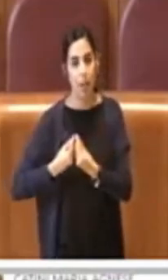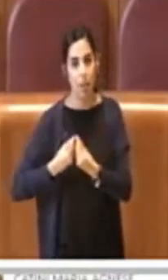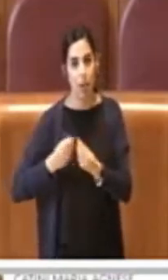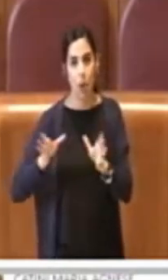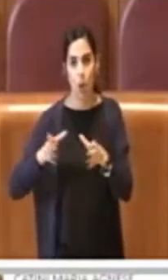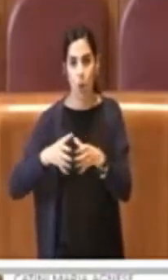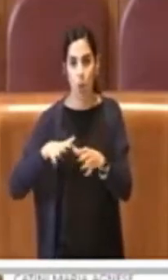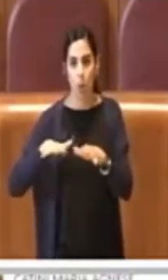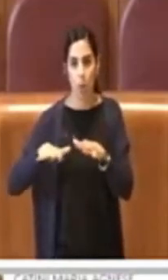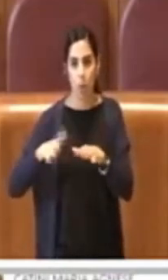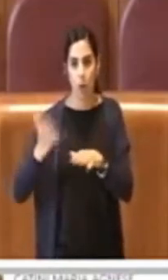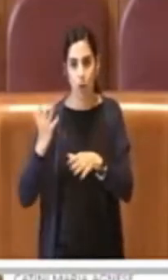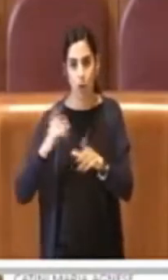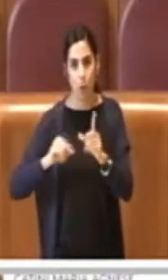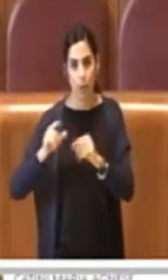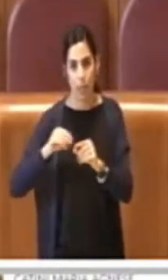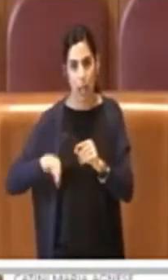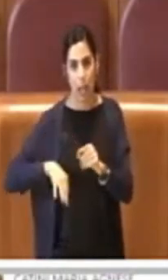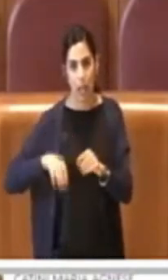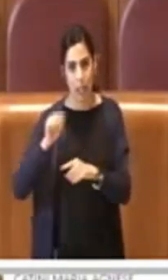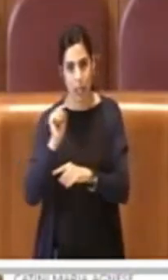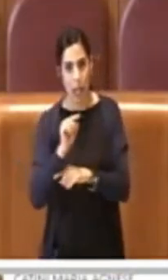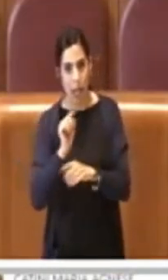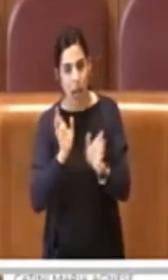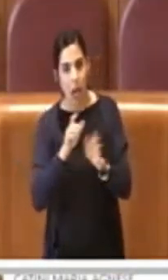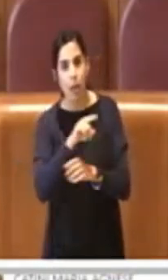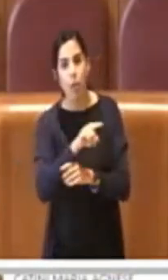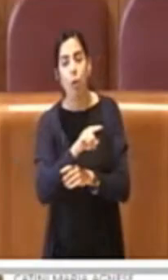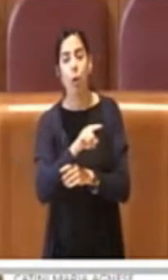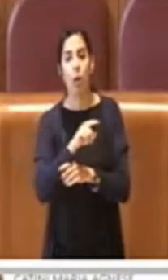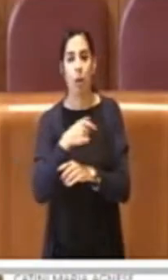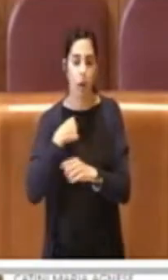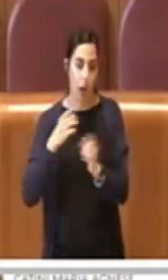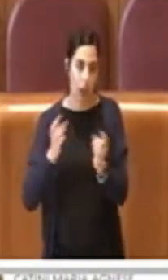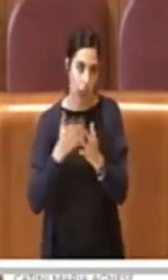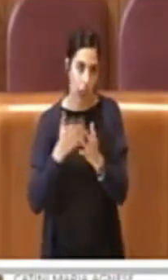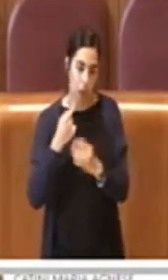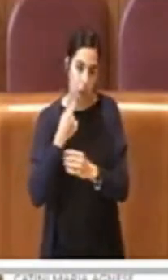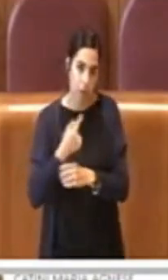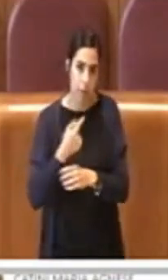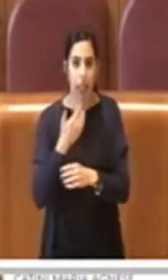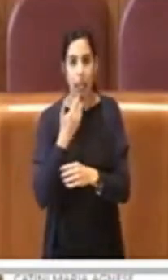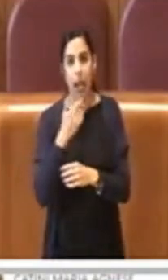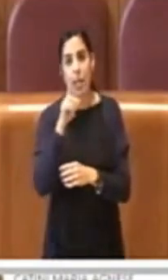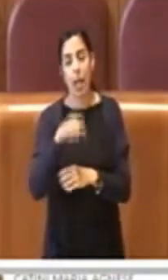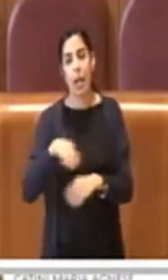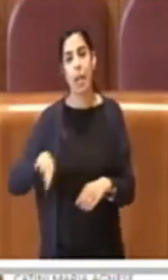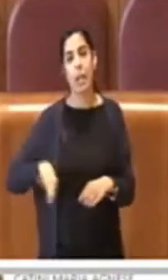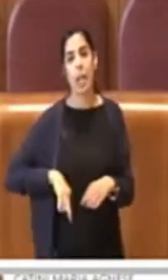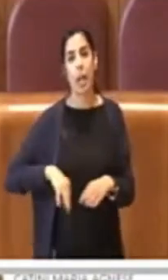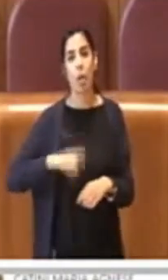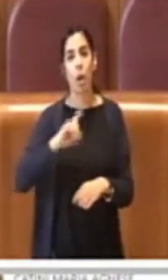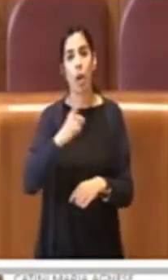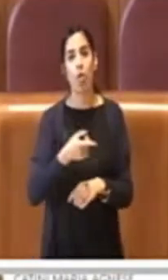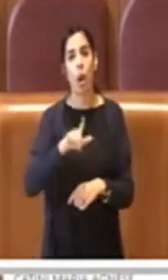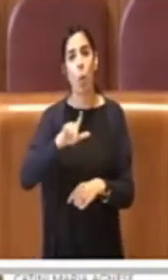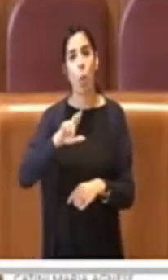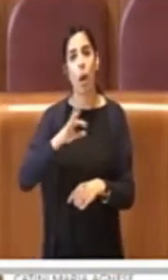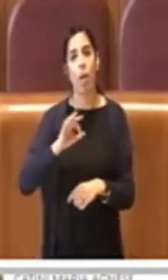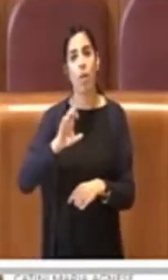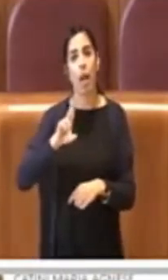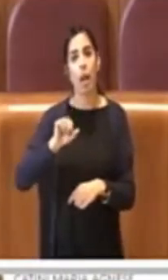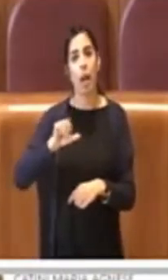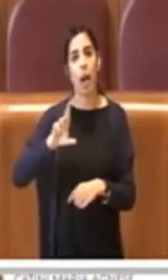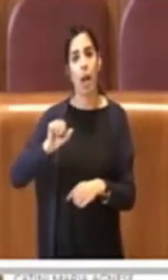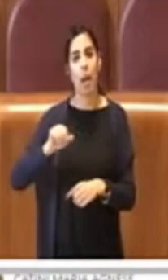Movimento 5 Stelle al Senato, e colgo l'occasione per ringraziare anche il senatore Gianluca Ferrara che